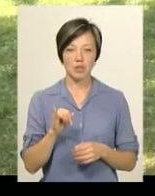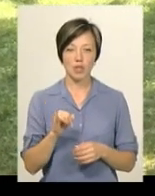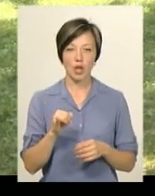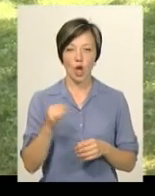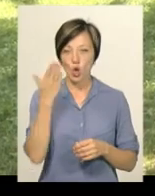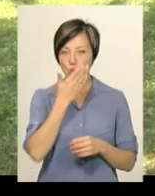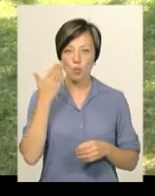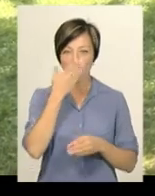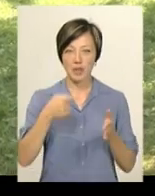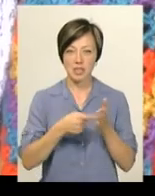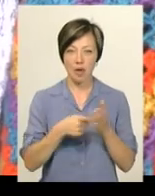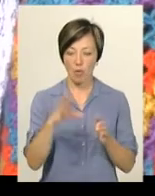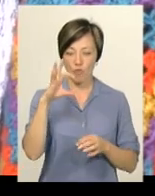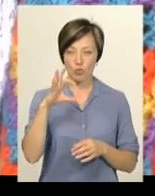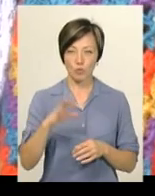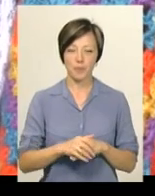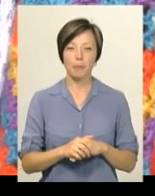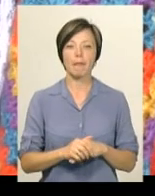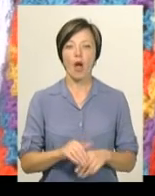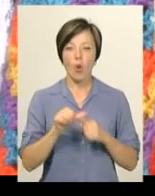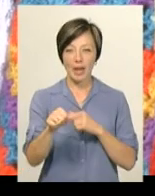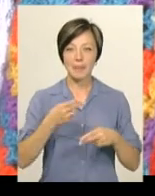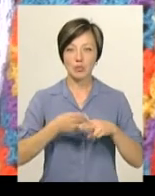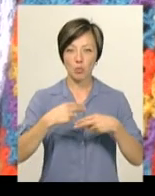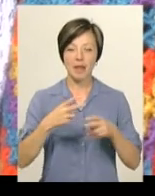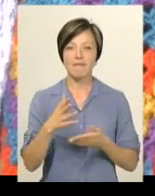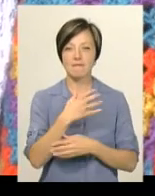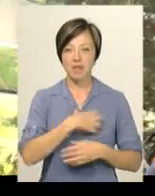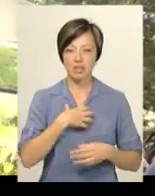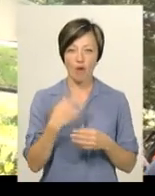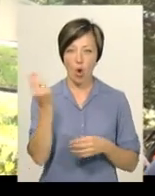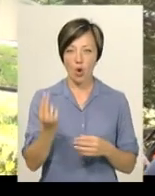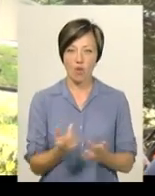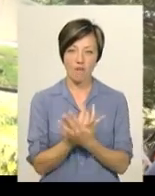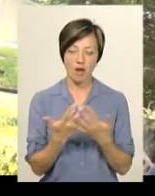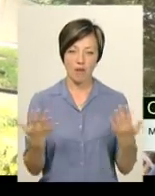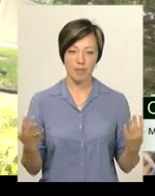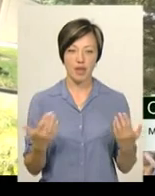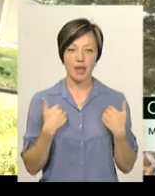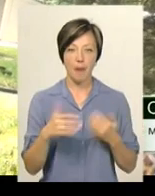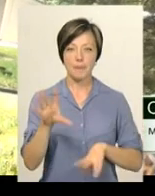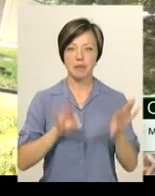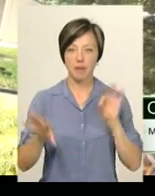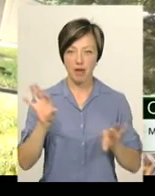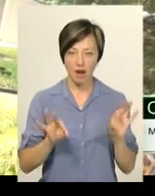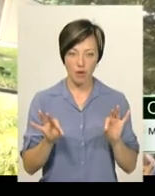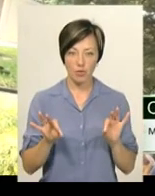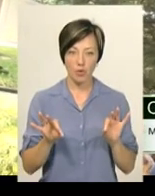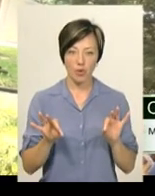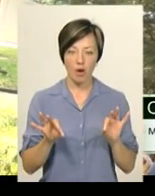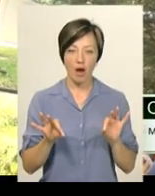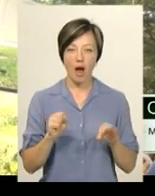кінцем і товстим вушком. Окрім інструментів, для такої справи важлива кольорова гама. Кольорову гаму я підбираю від настрою,